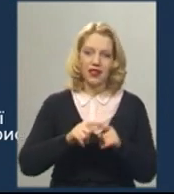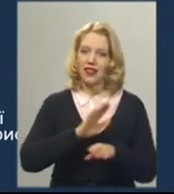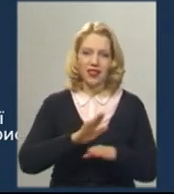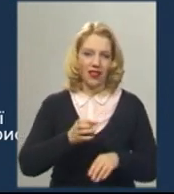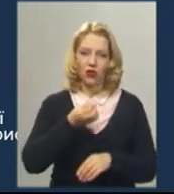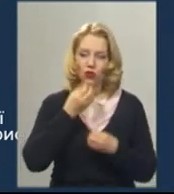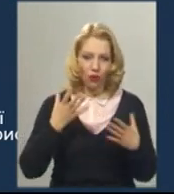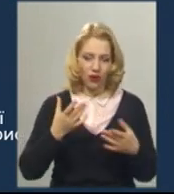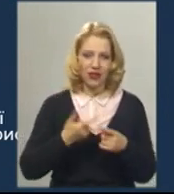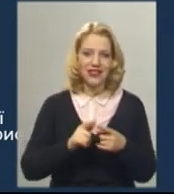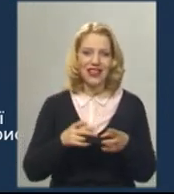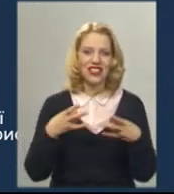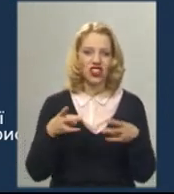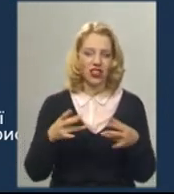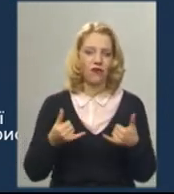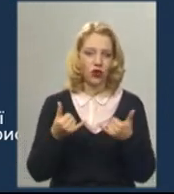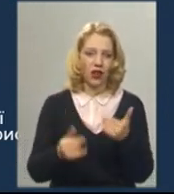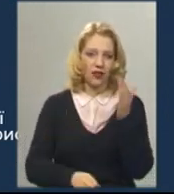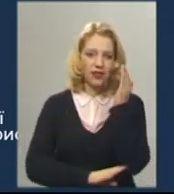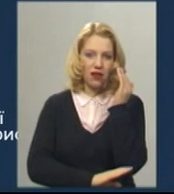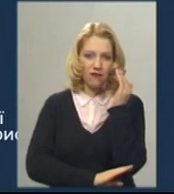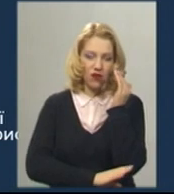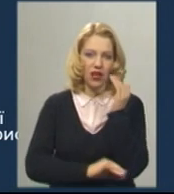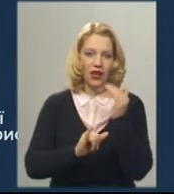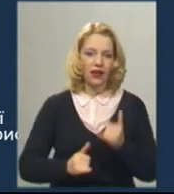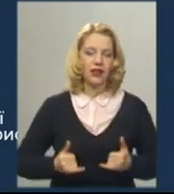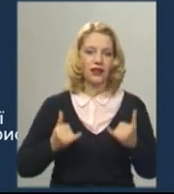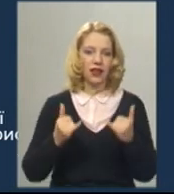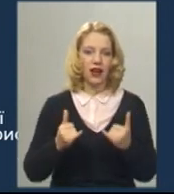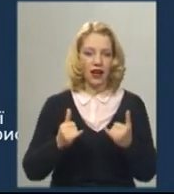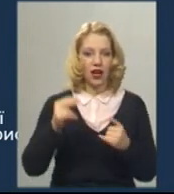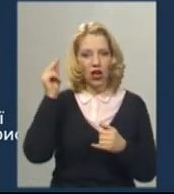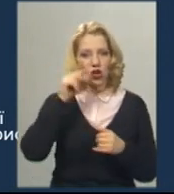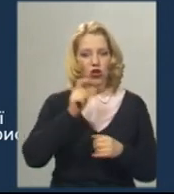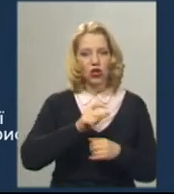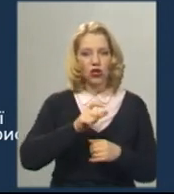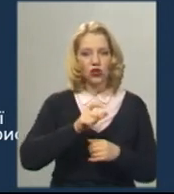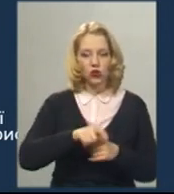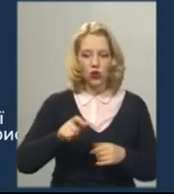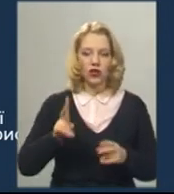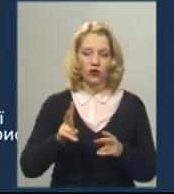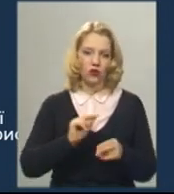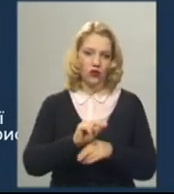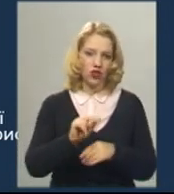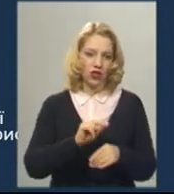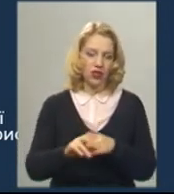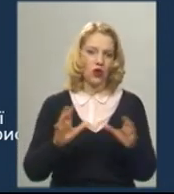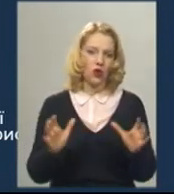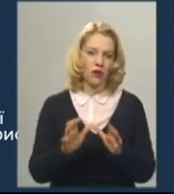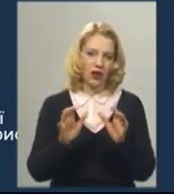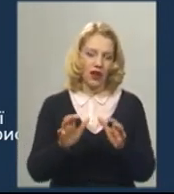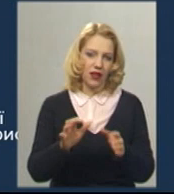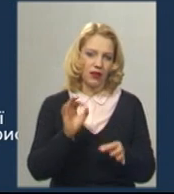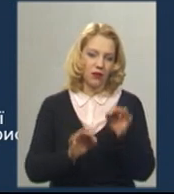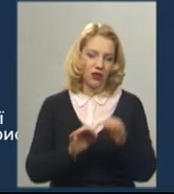шкідливо як для самого дерева, так і для школярів, яких вчать оберігати природу з дитячого садочка, вони